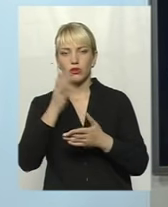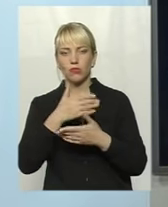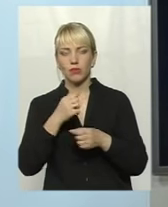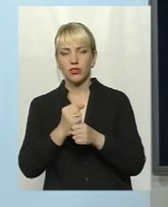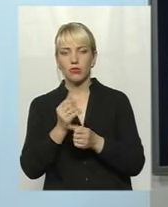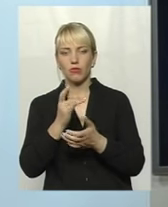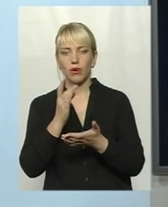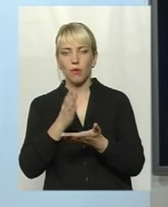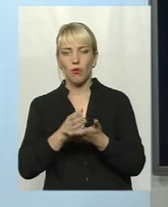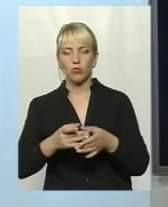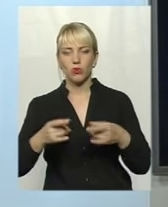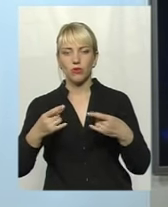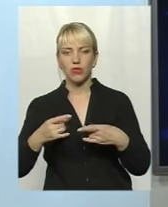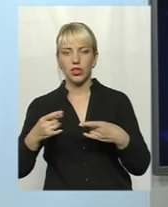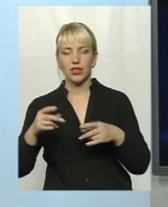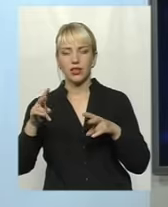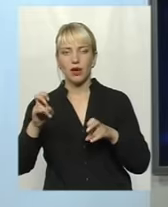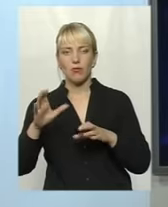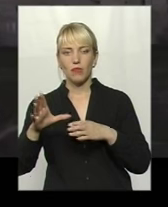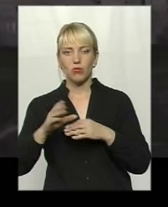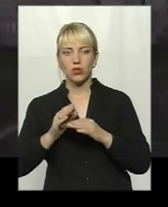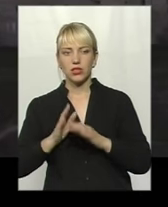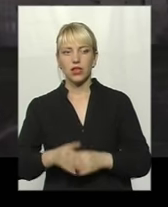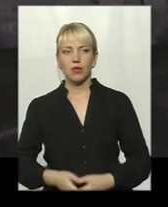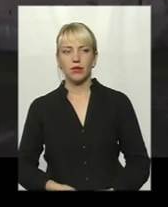-9060. Це тема. Будьте з нами.